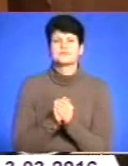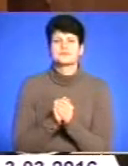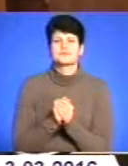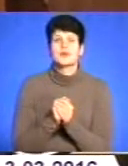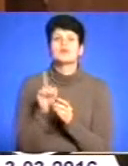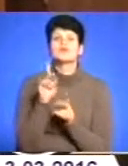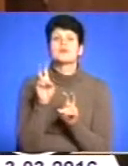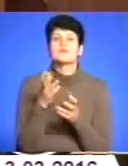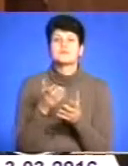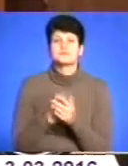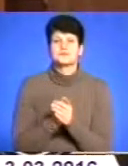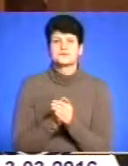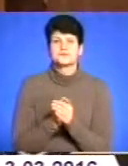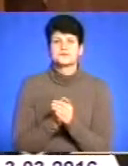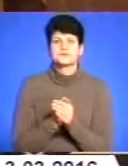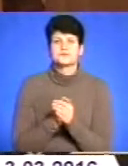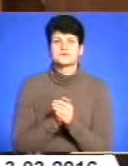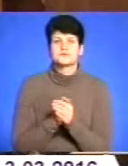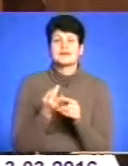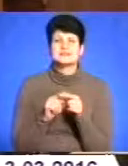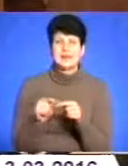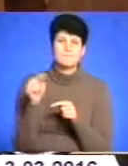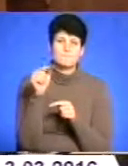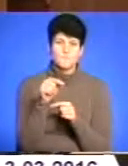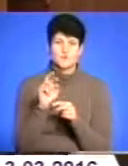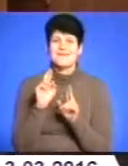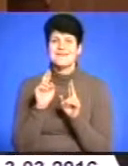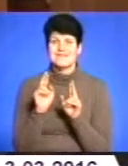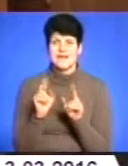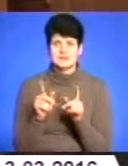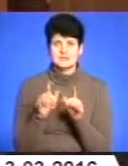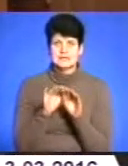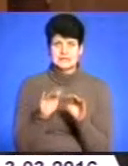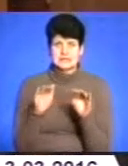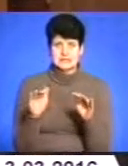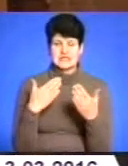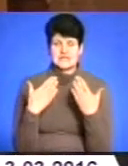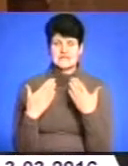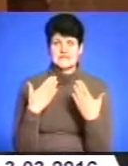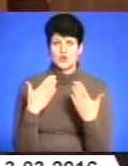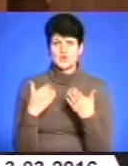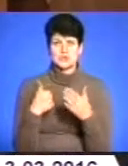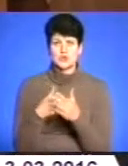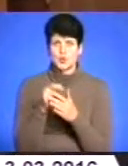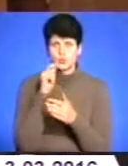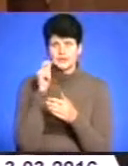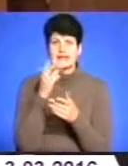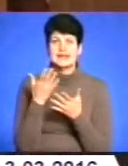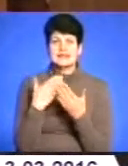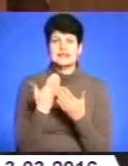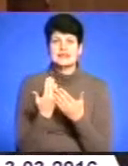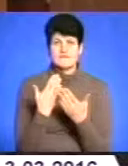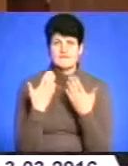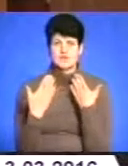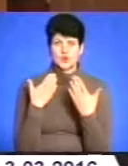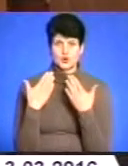тема? Це про те, як діти відносяться до України, яке їхнє ставлення. І